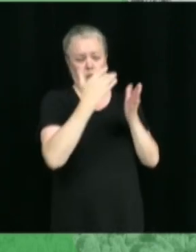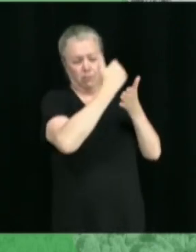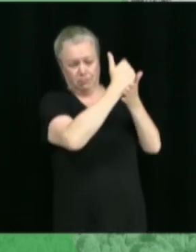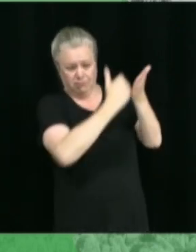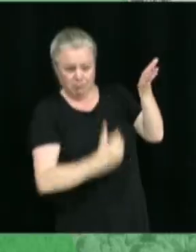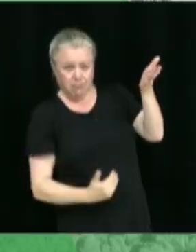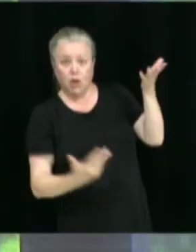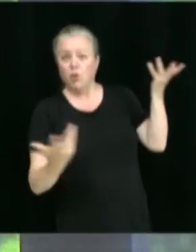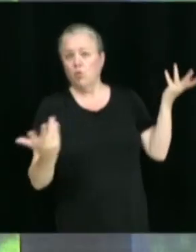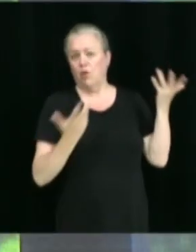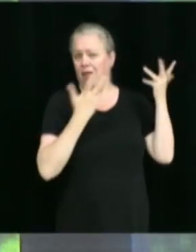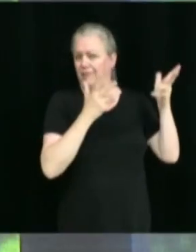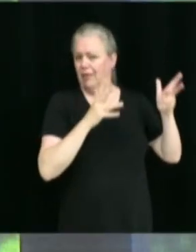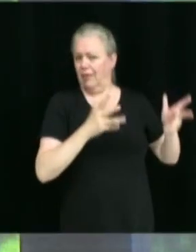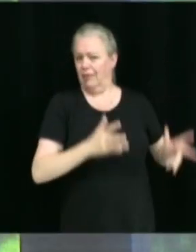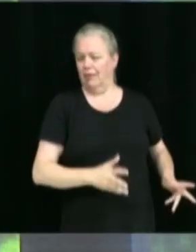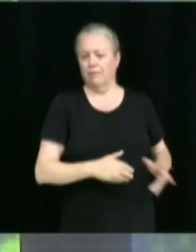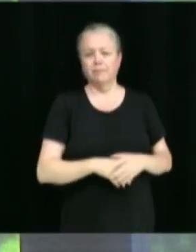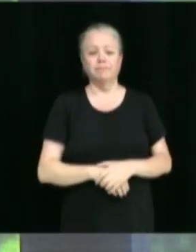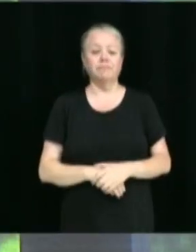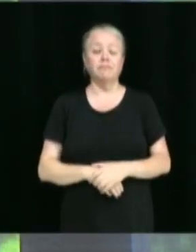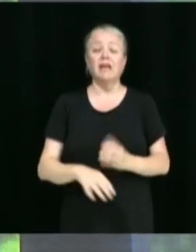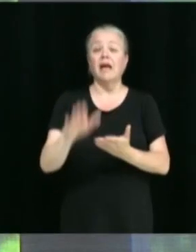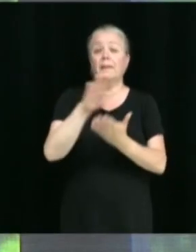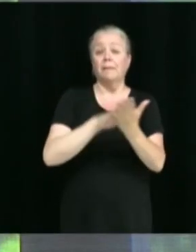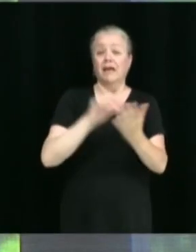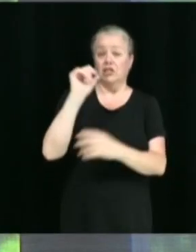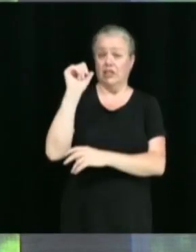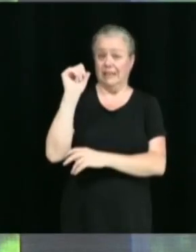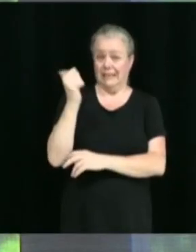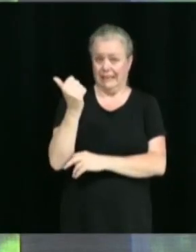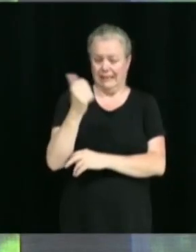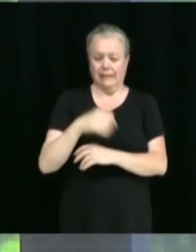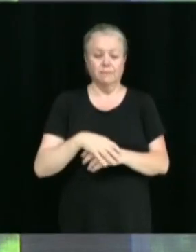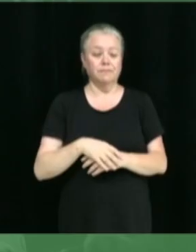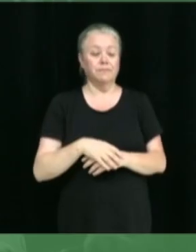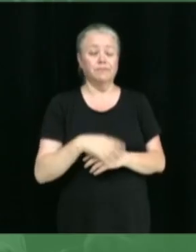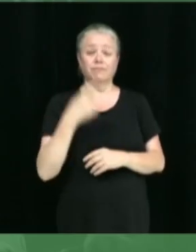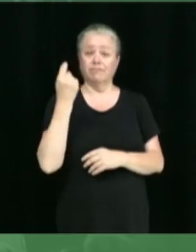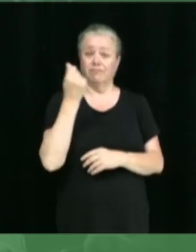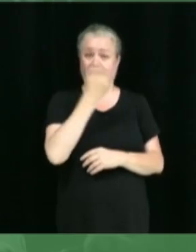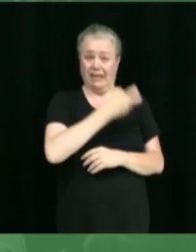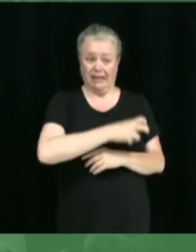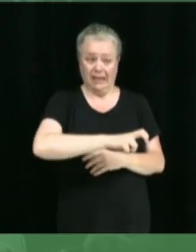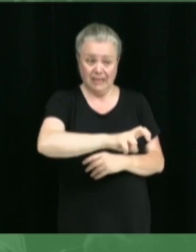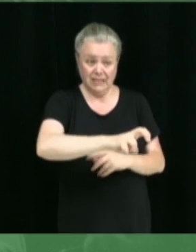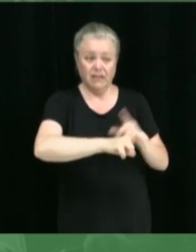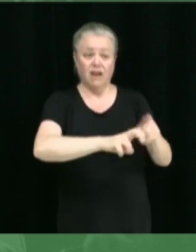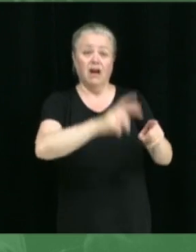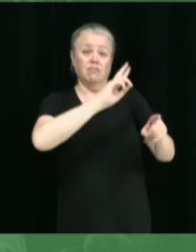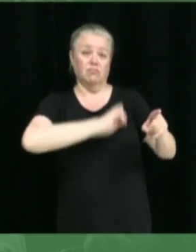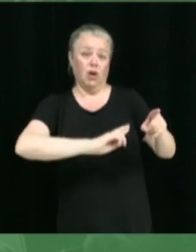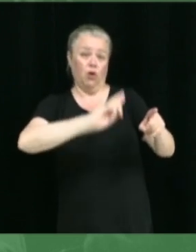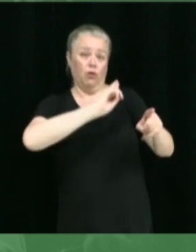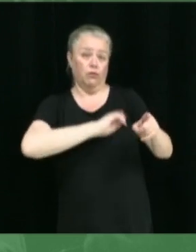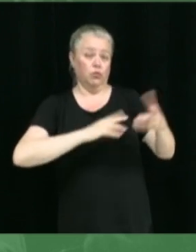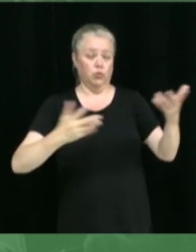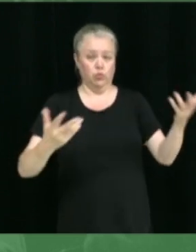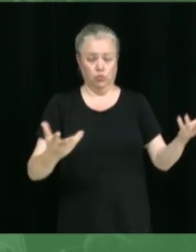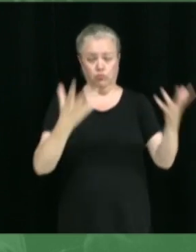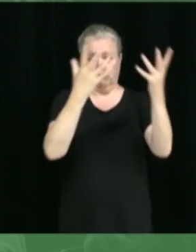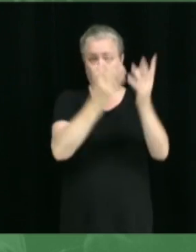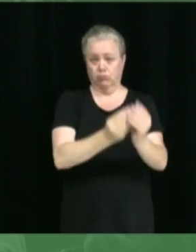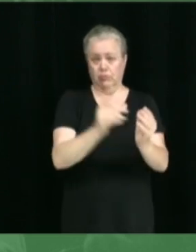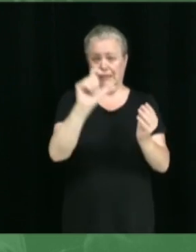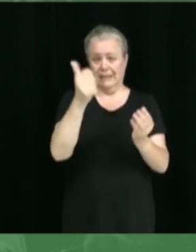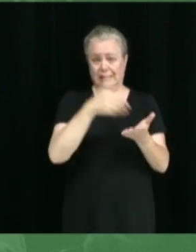À la page 10, revenus d'investissement provenant de transferts, justement, vous pouvez voir, avec un total de 10 millions, ça